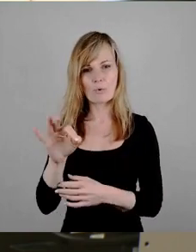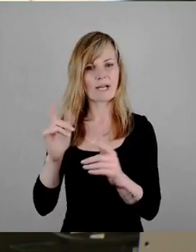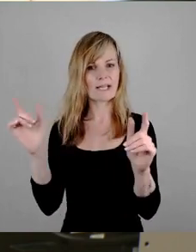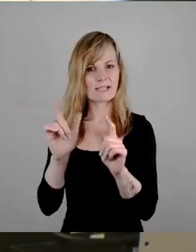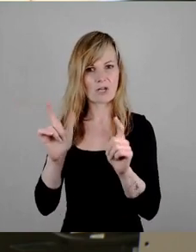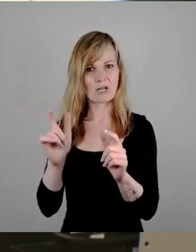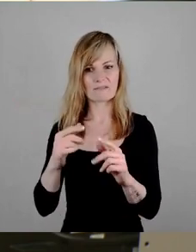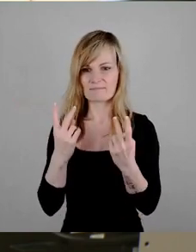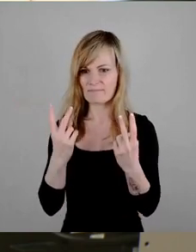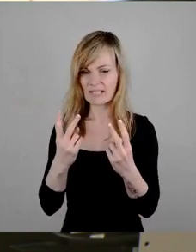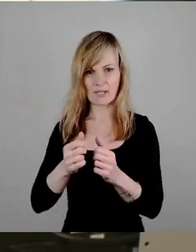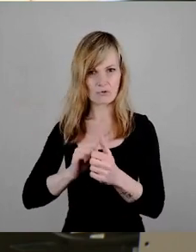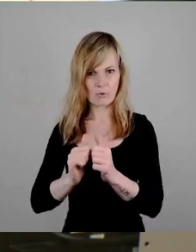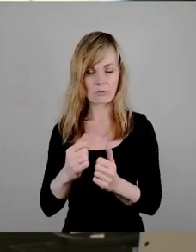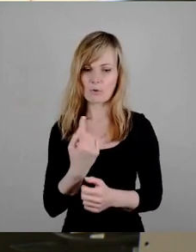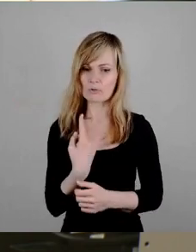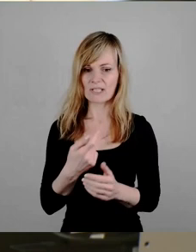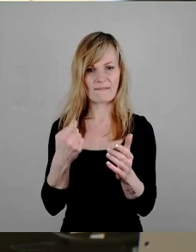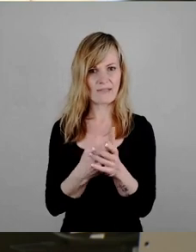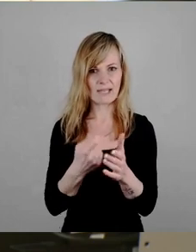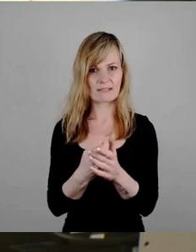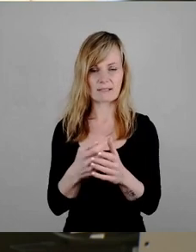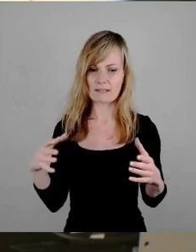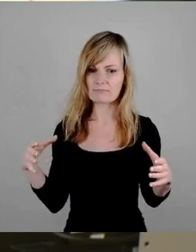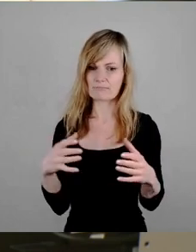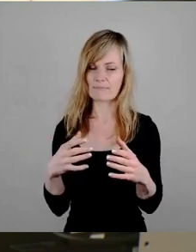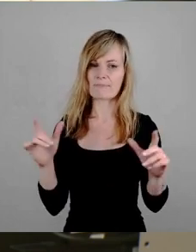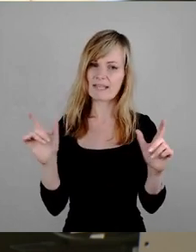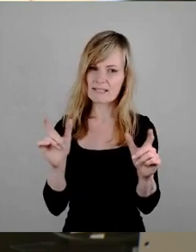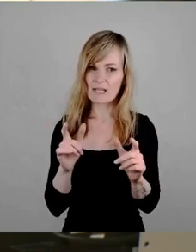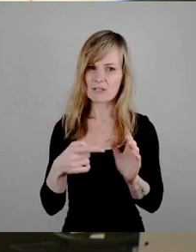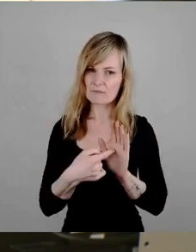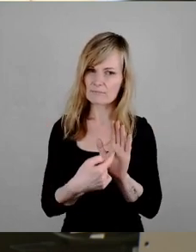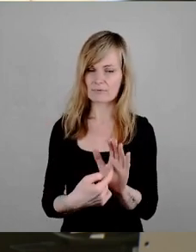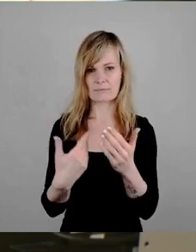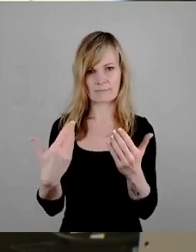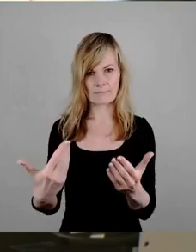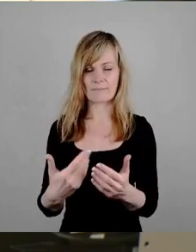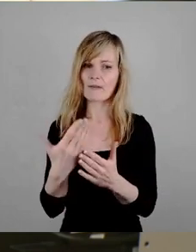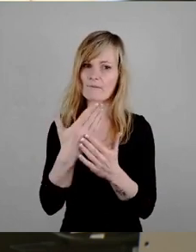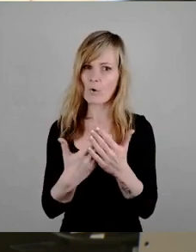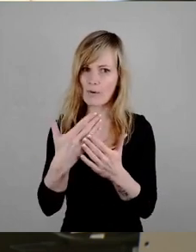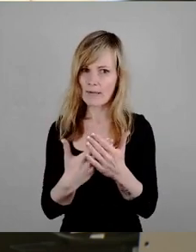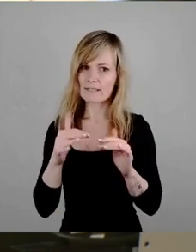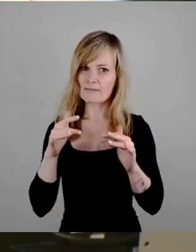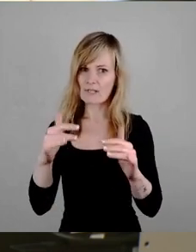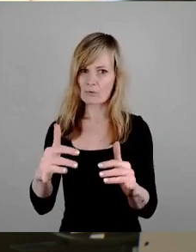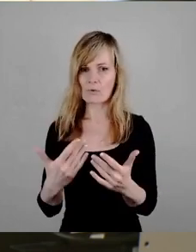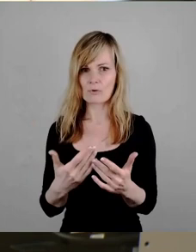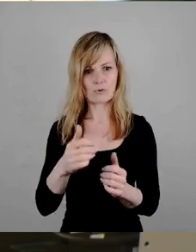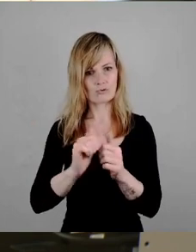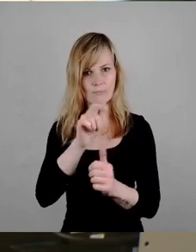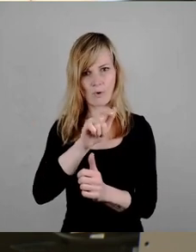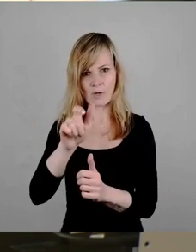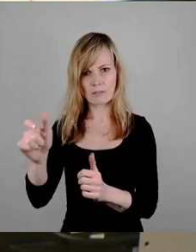Werte in dieser Gesellschaft stärker hervorheben Und die Vorbildwirkung, die Sportler für unsere Gesellschaft